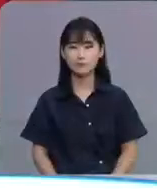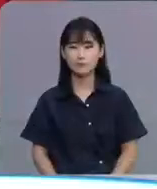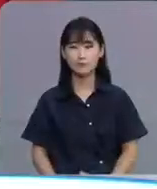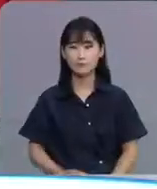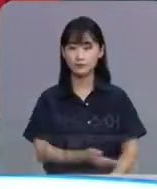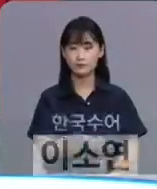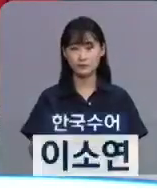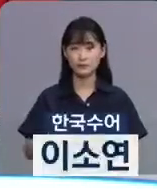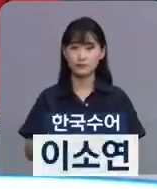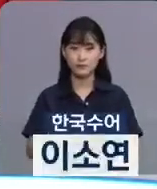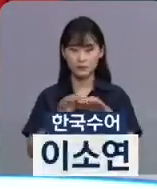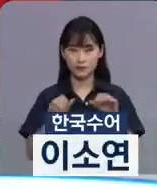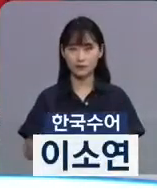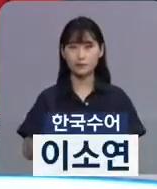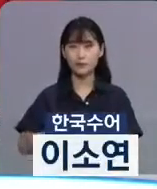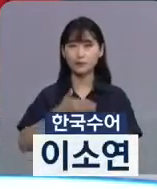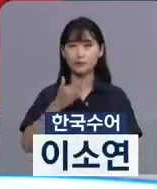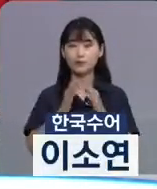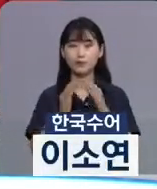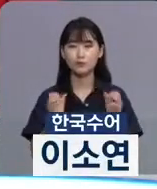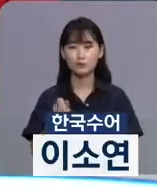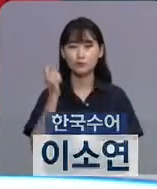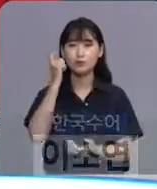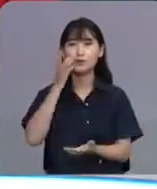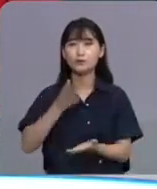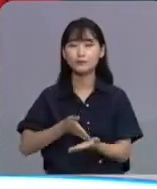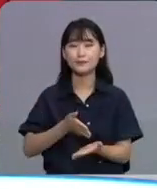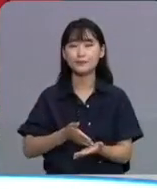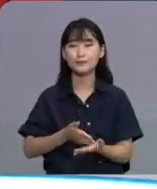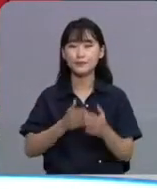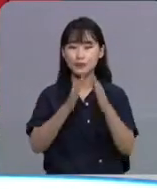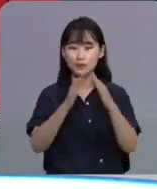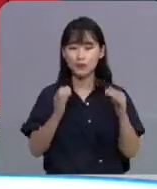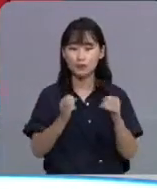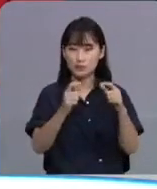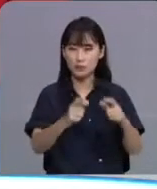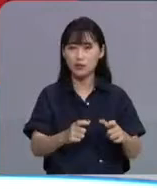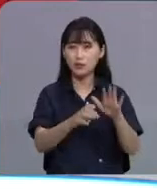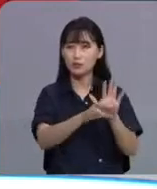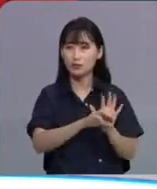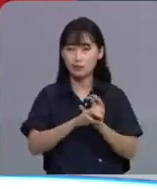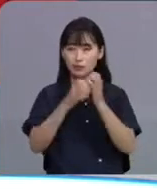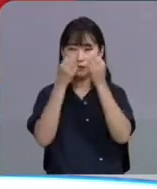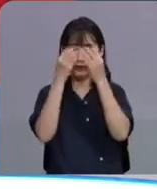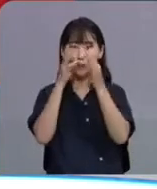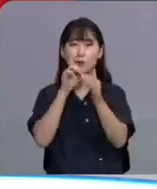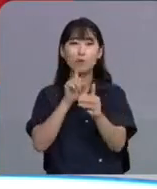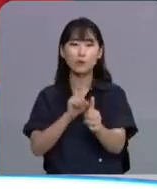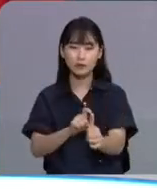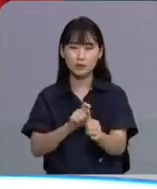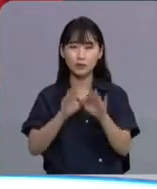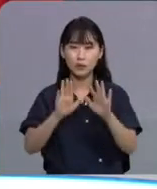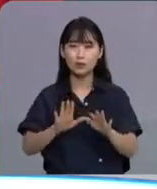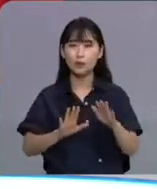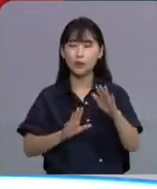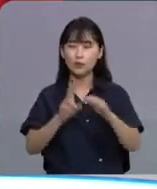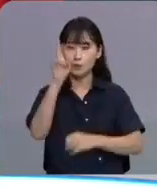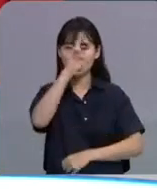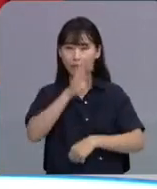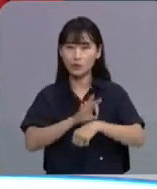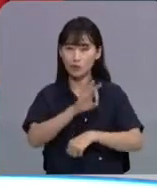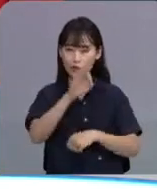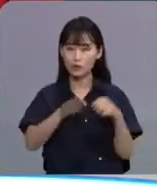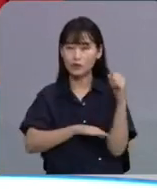여러분 안녕하십니까? 9시 전북권 뉴스입니다. 전북 지역 코로나19 신규 확진자가 오늘 오전 10시 기준